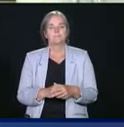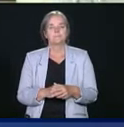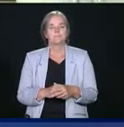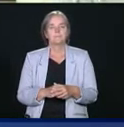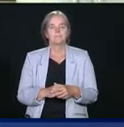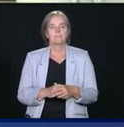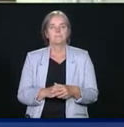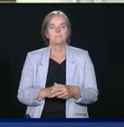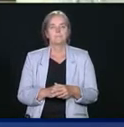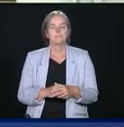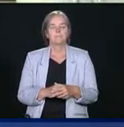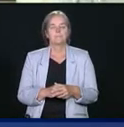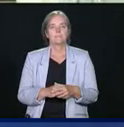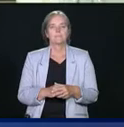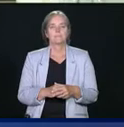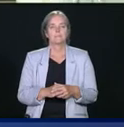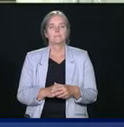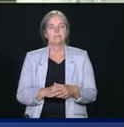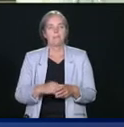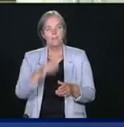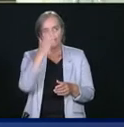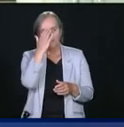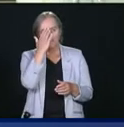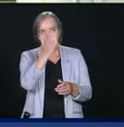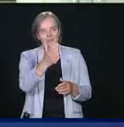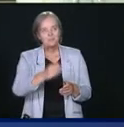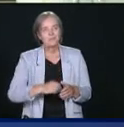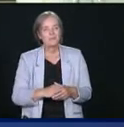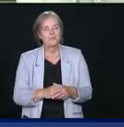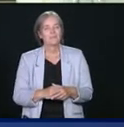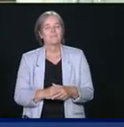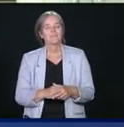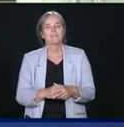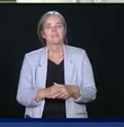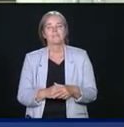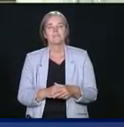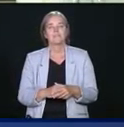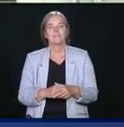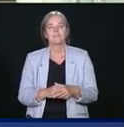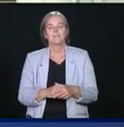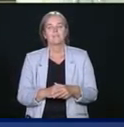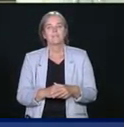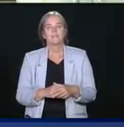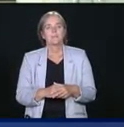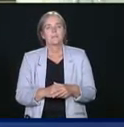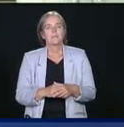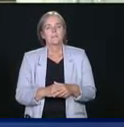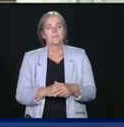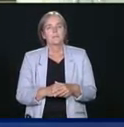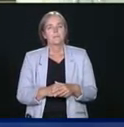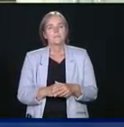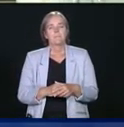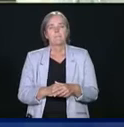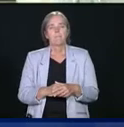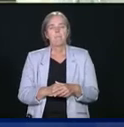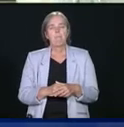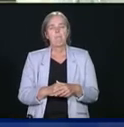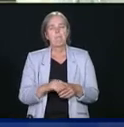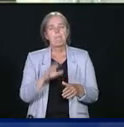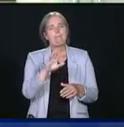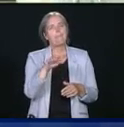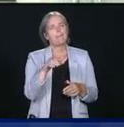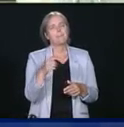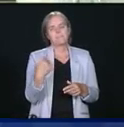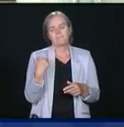Bonjour, le ministre. Bonjour, M. le ministre. Vous en avez déjà parlé, mais il y a un